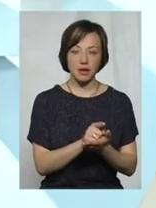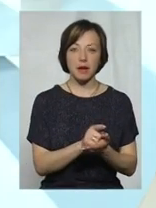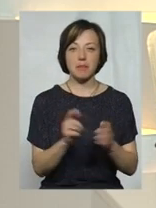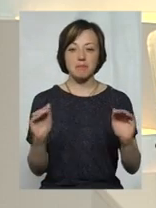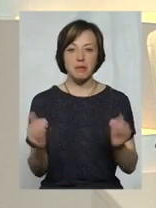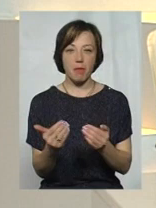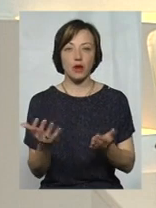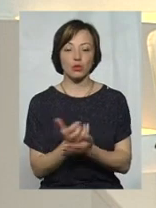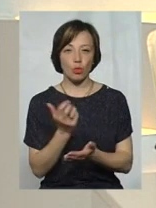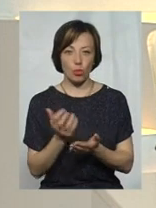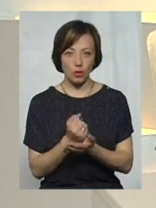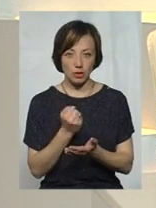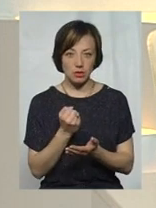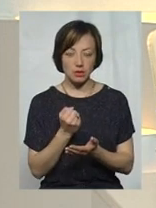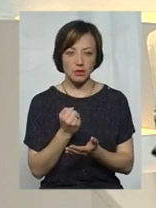доходи,